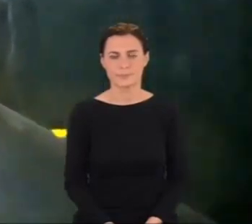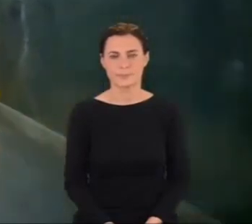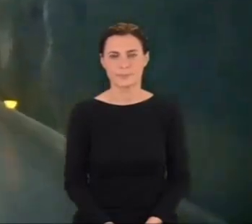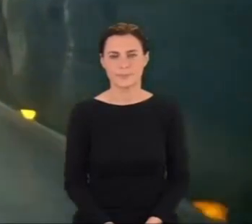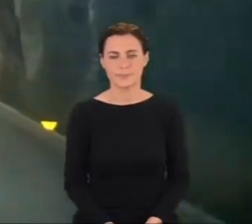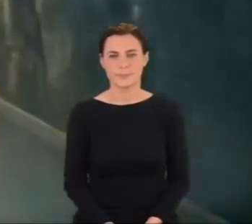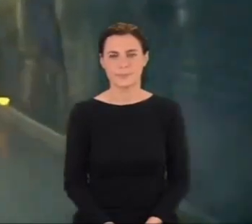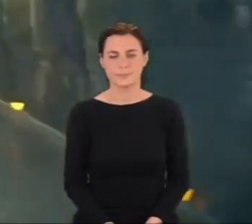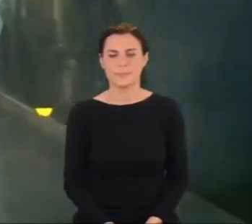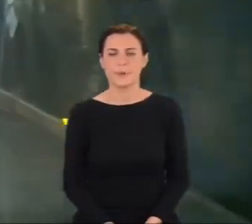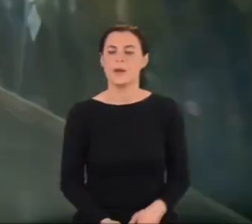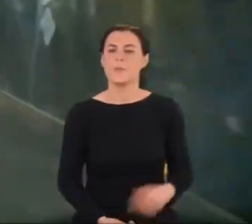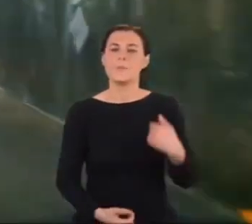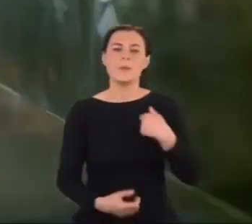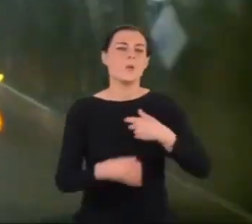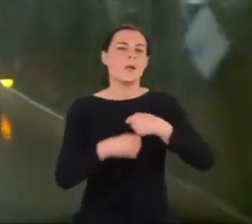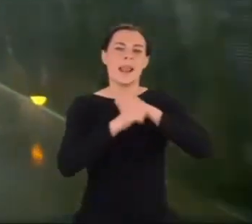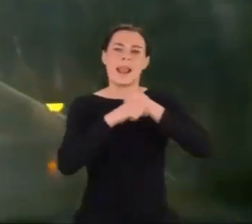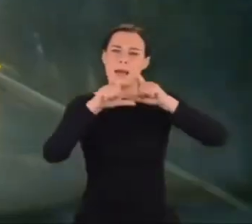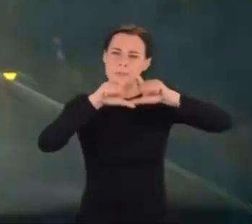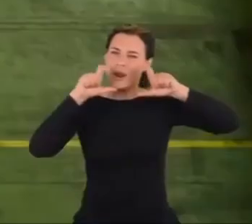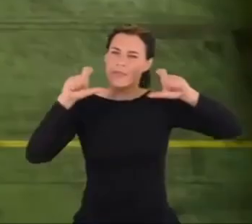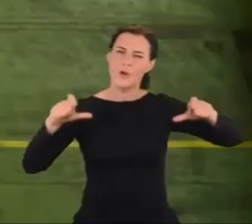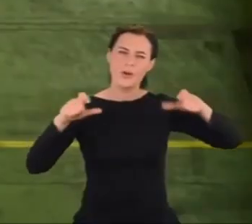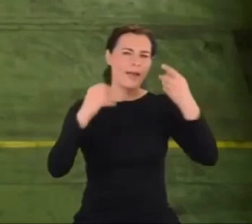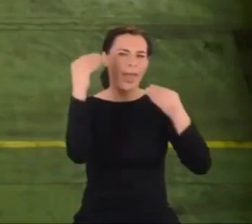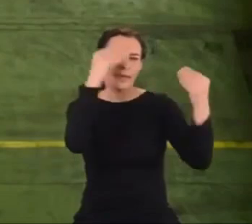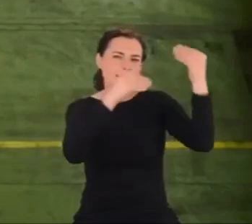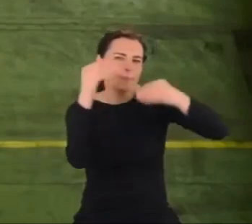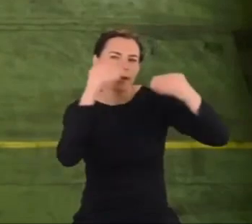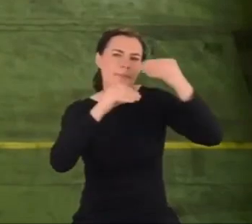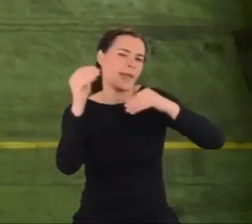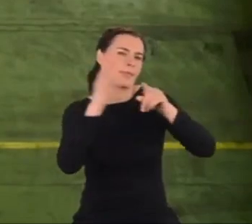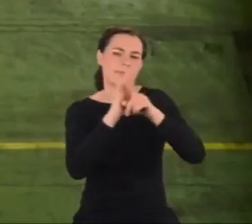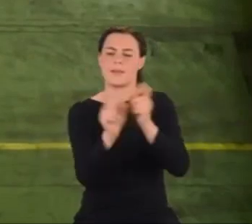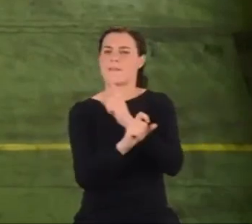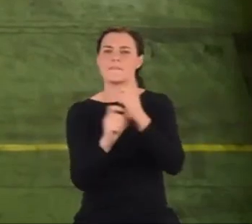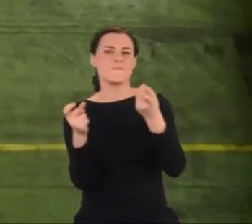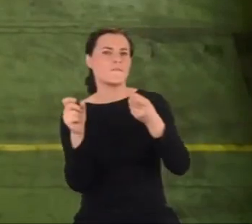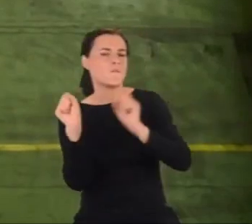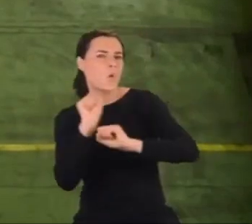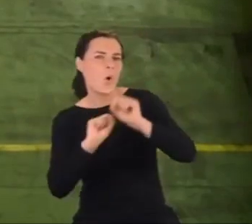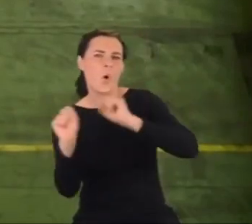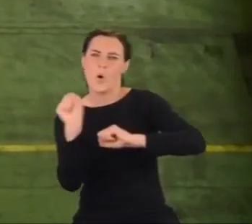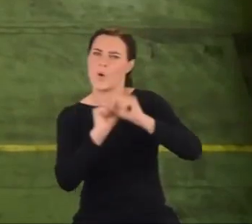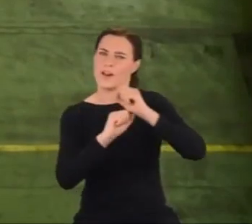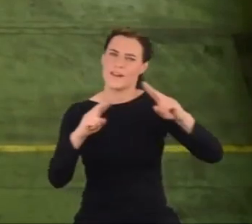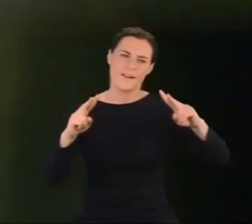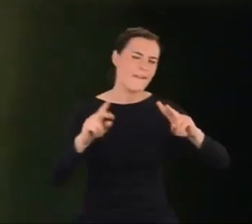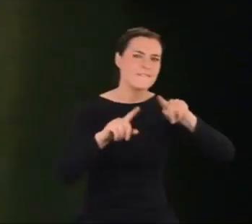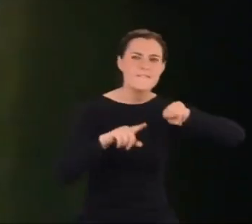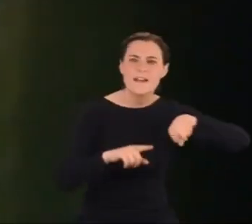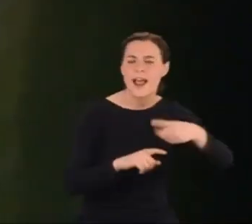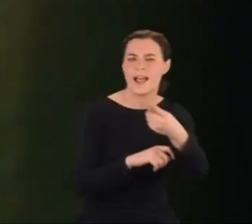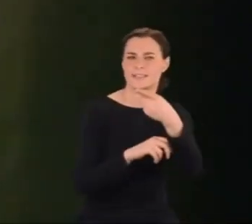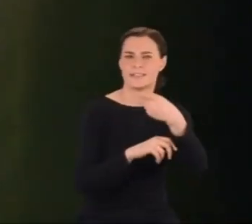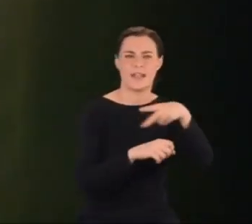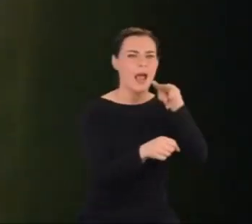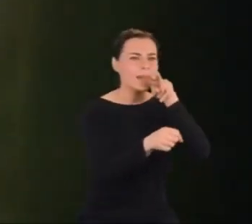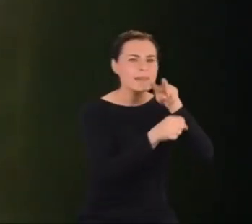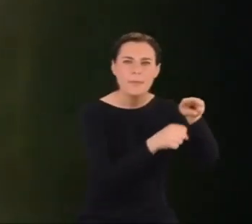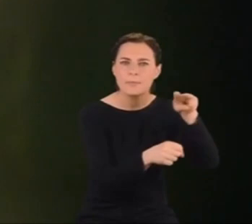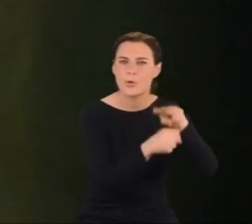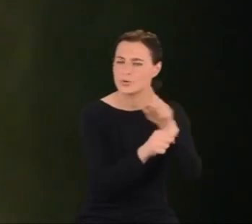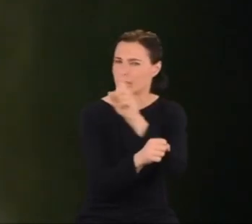Eksperymenty przeprowadzane w laboratoriach całego świata, od Włoch przez Francję po Japonię, zmierzają do ustalenia prawdy.